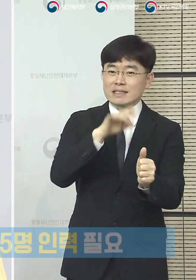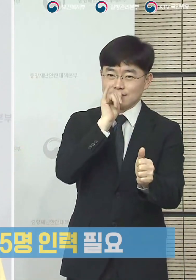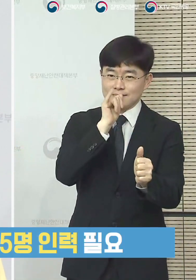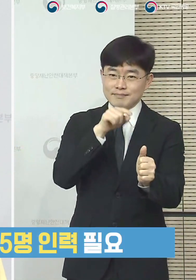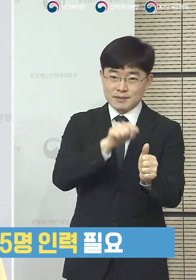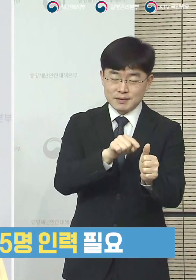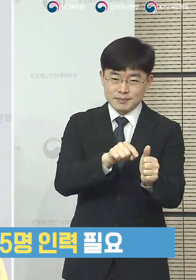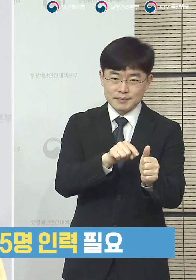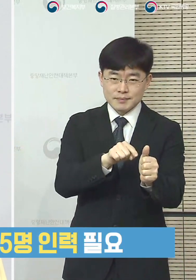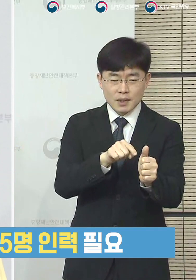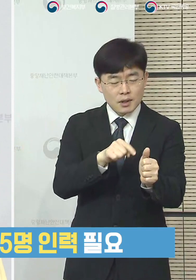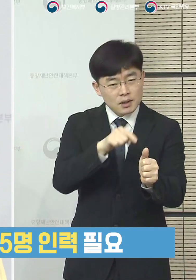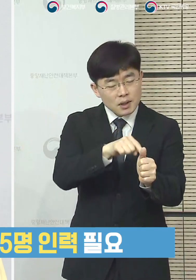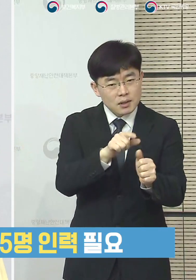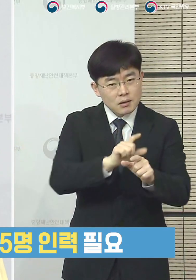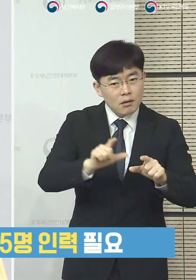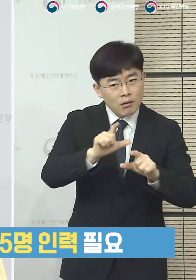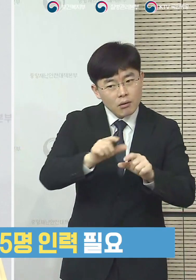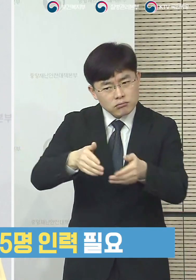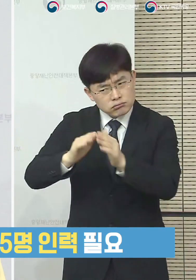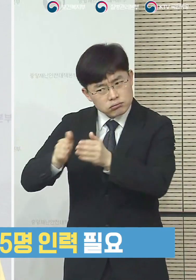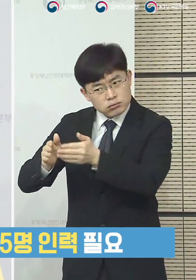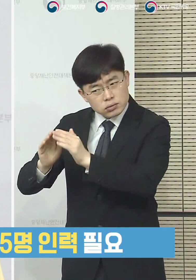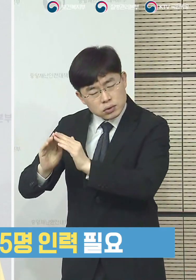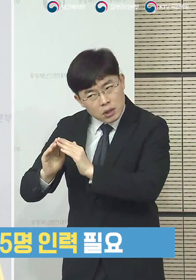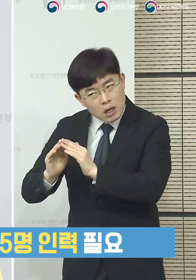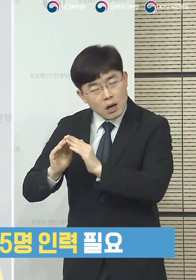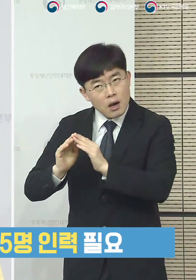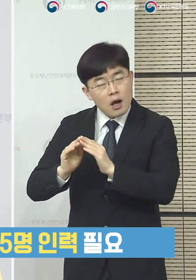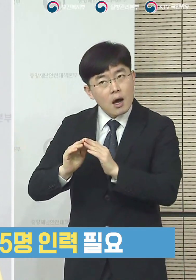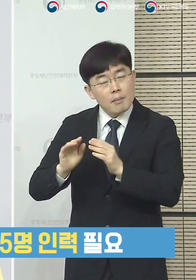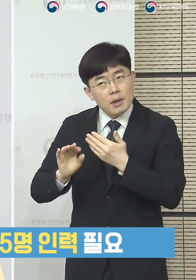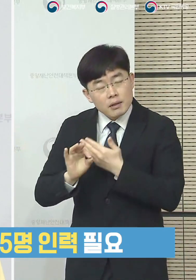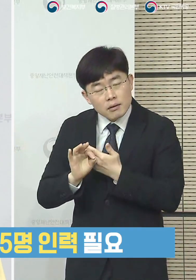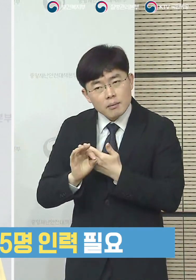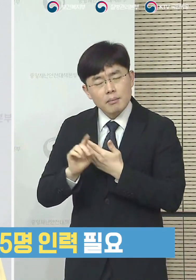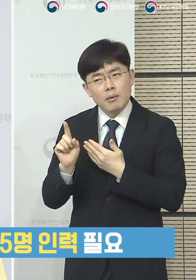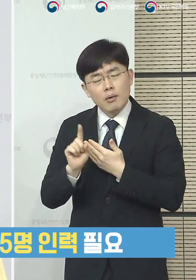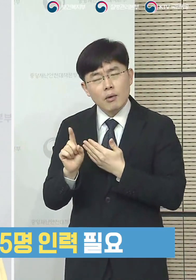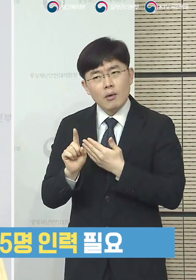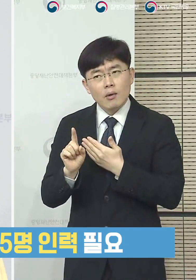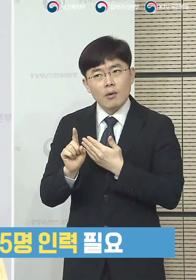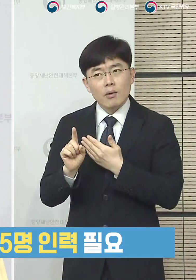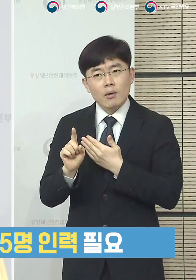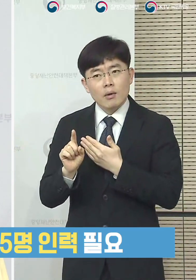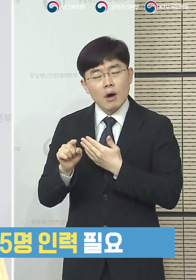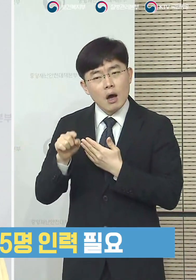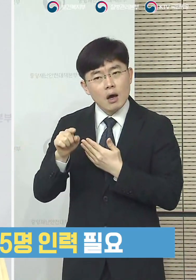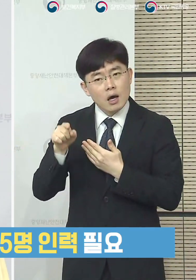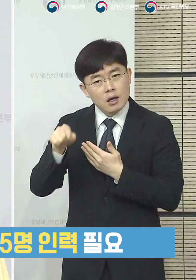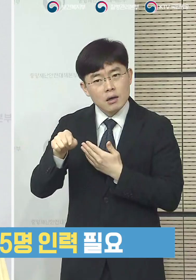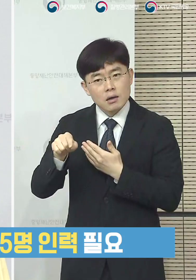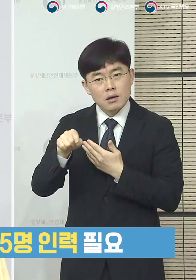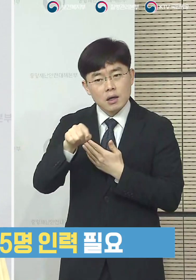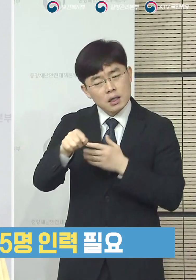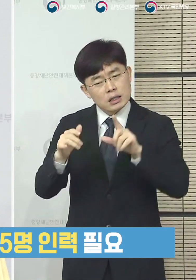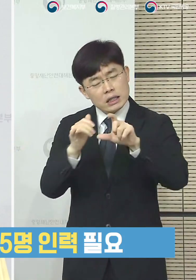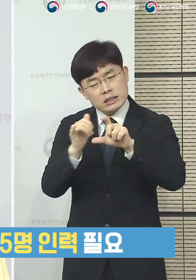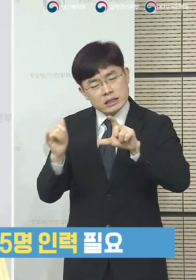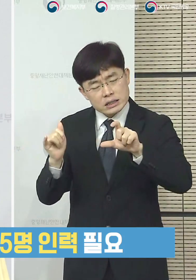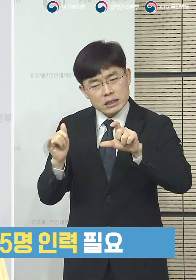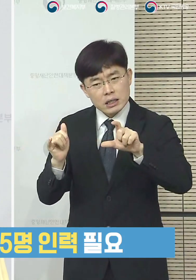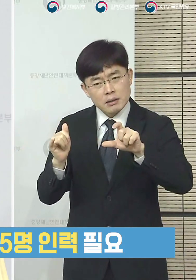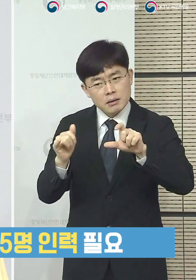이 시설을 만약에 추가로 운영을 할 거를 지금 염두에 두고 준비를 하고 있는데 여기에 한 15분